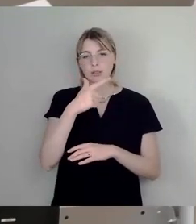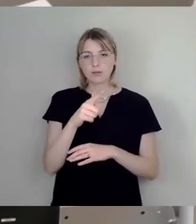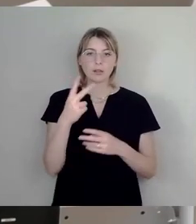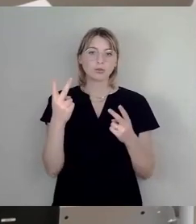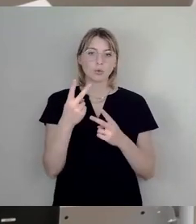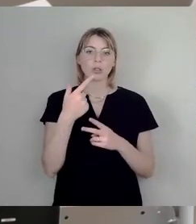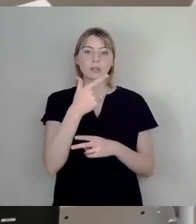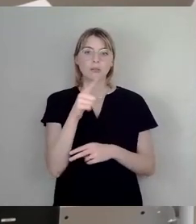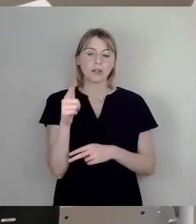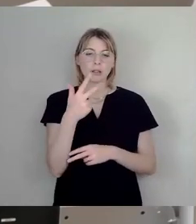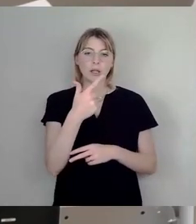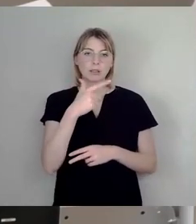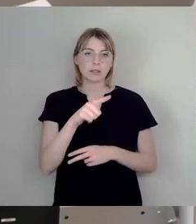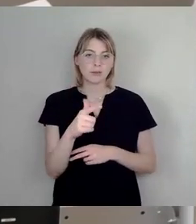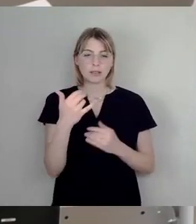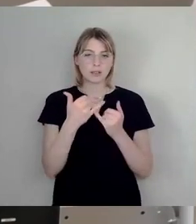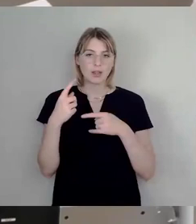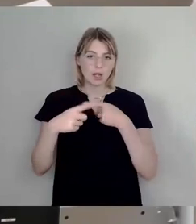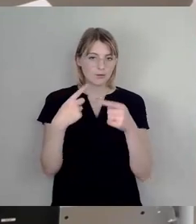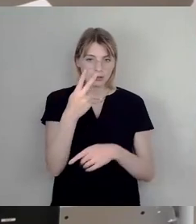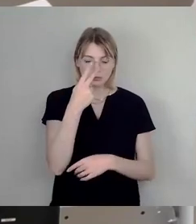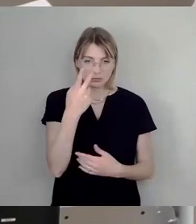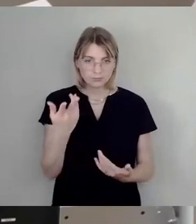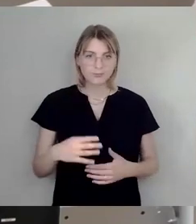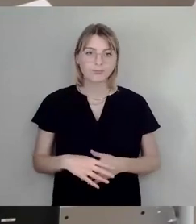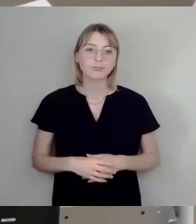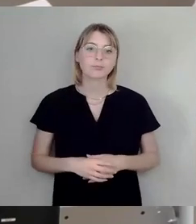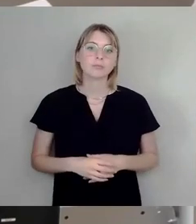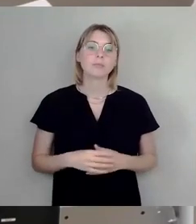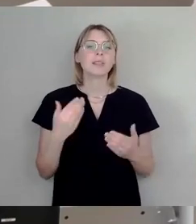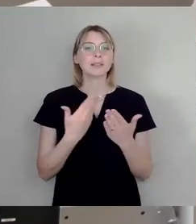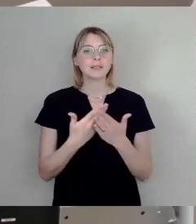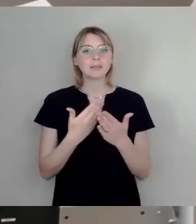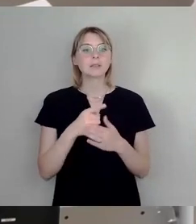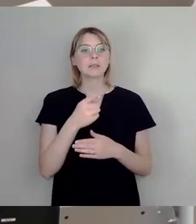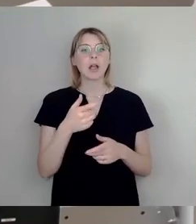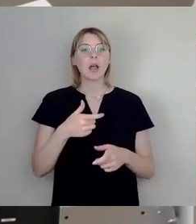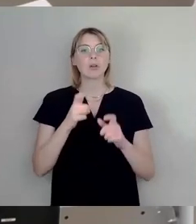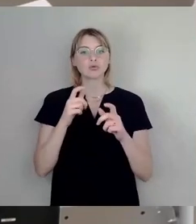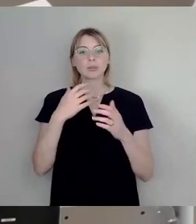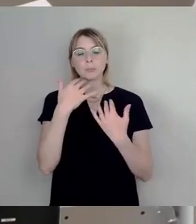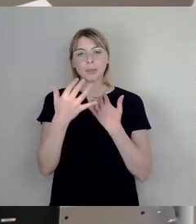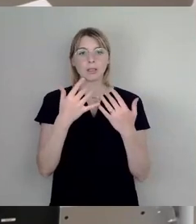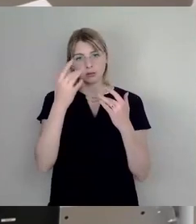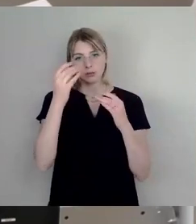vorangekommen sind. Wir werden also dem Ausschussbericht zustimmen, der ebenfalls eine